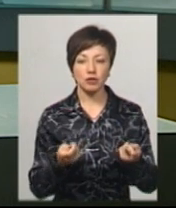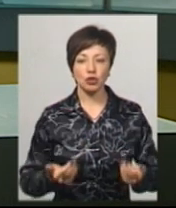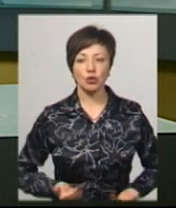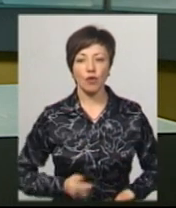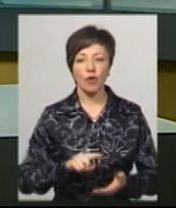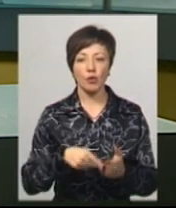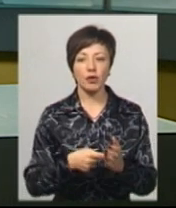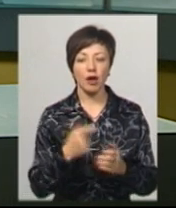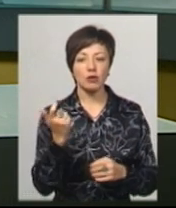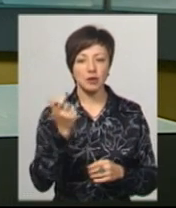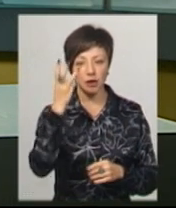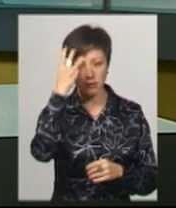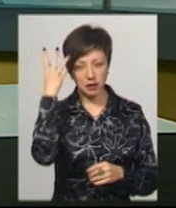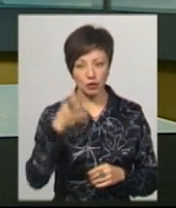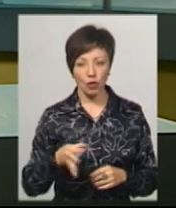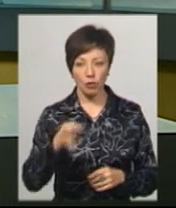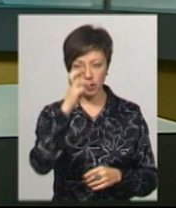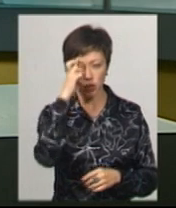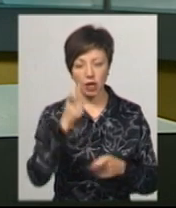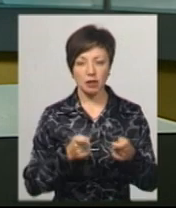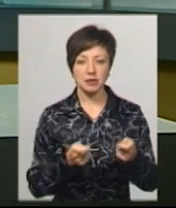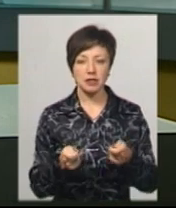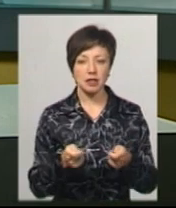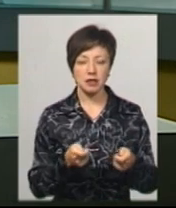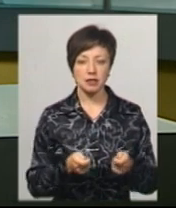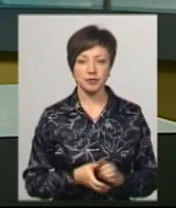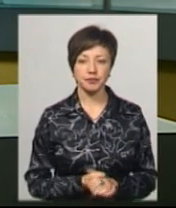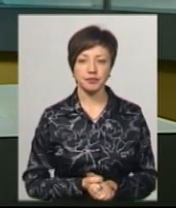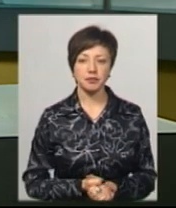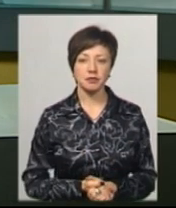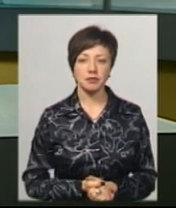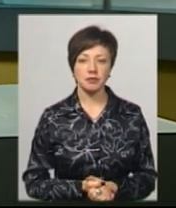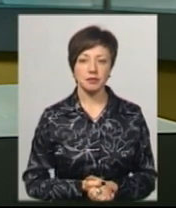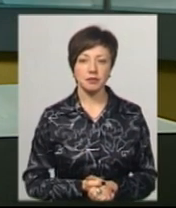-комунального господарства Хмельницької облдержадміністрації Сергій Дашковський.